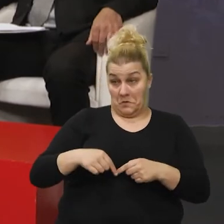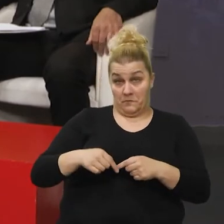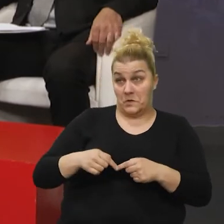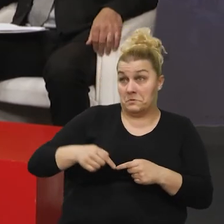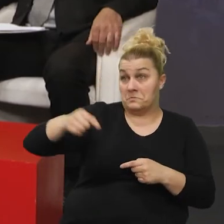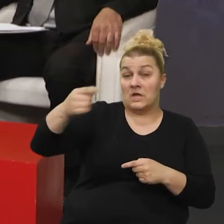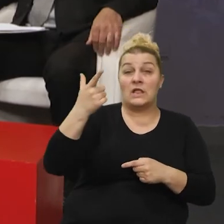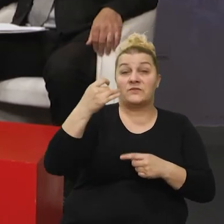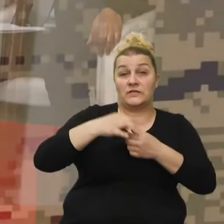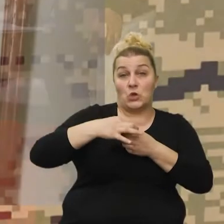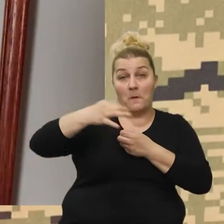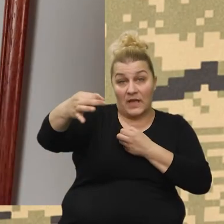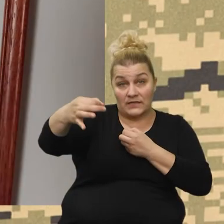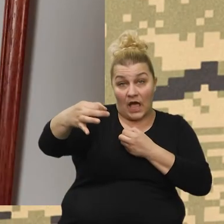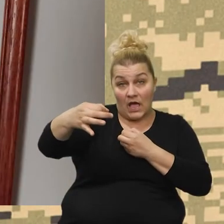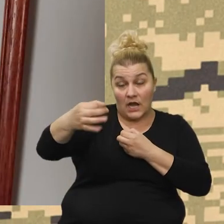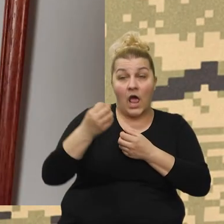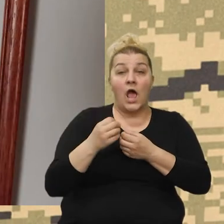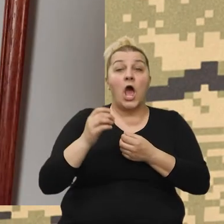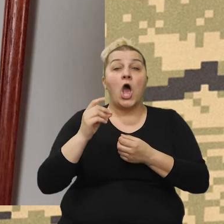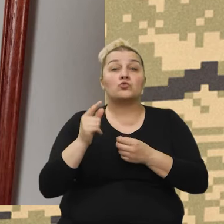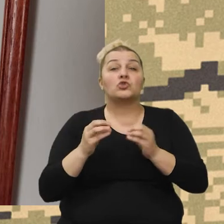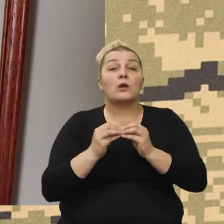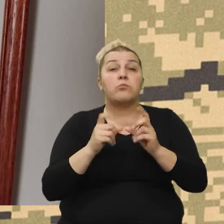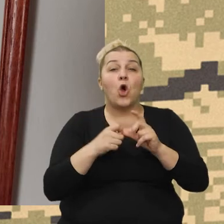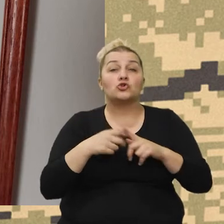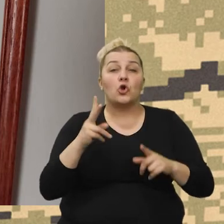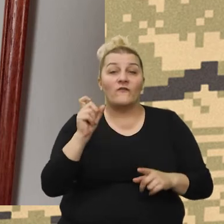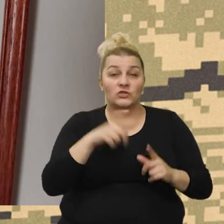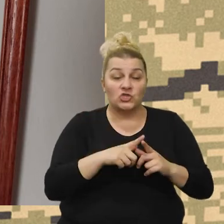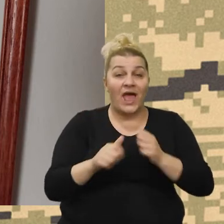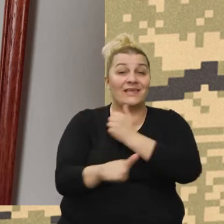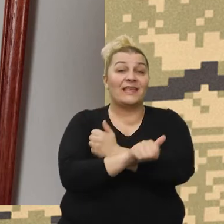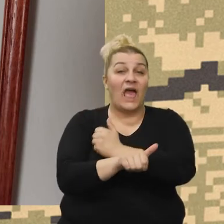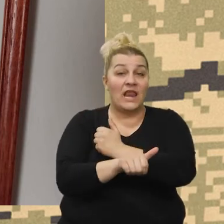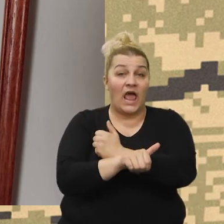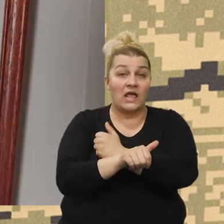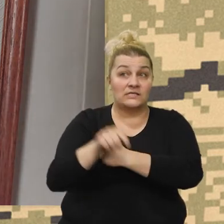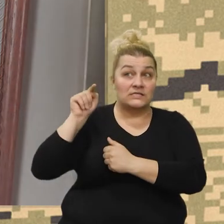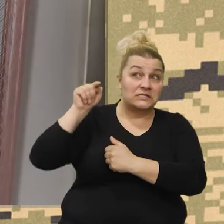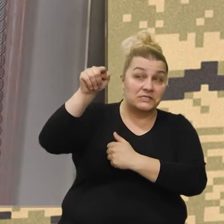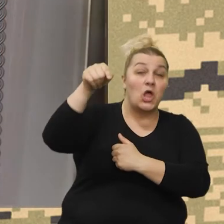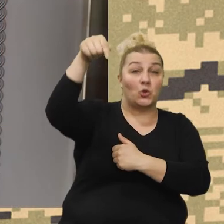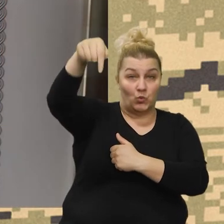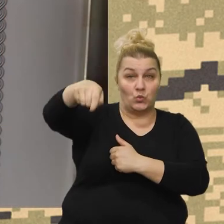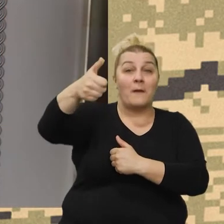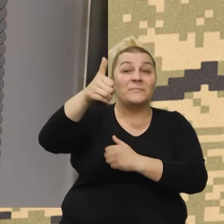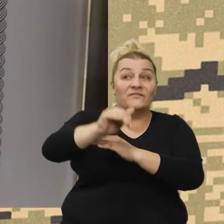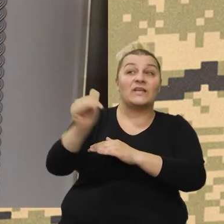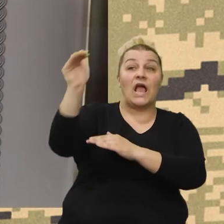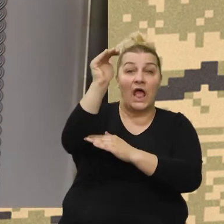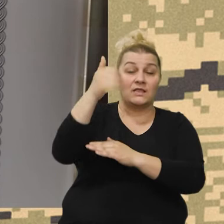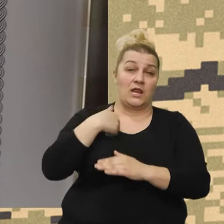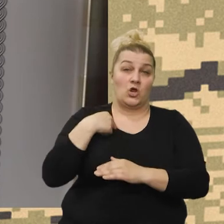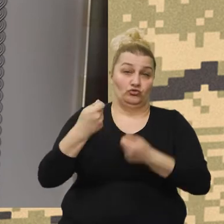metara južno, na broju 11 ulici Ruđera Boškovića, 11, na prvom kartu je naša